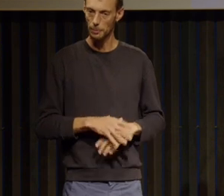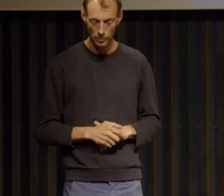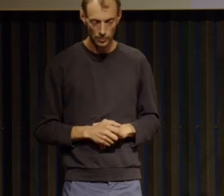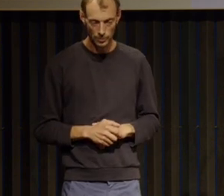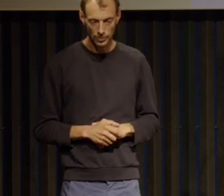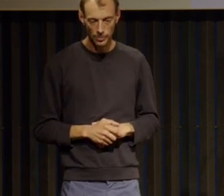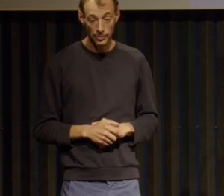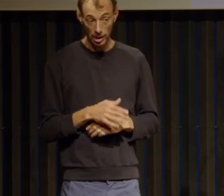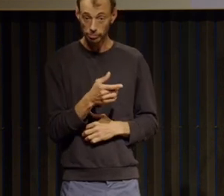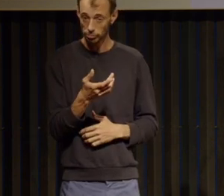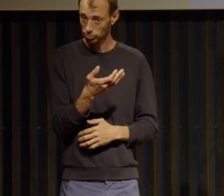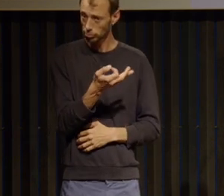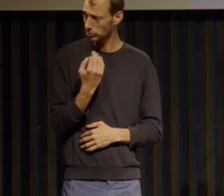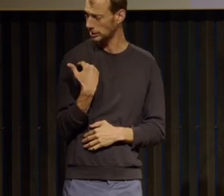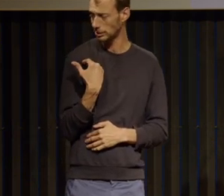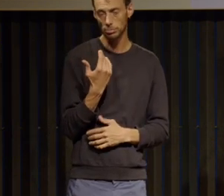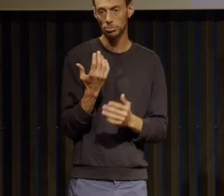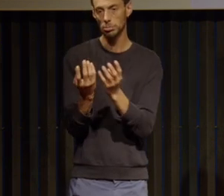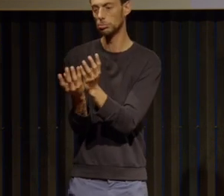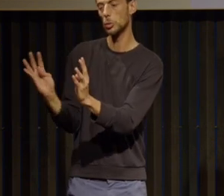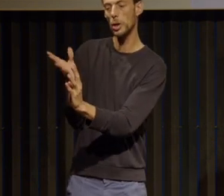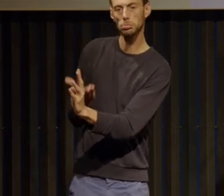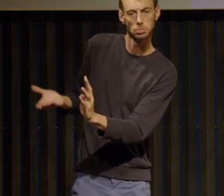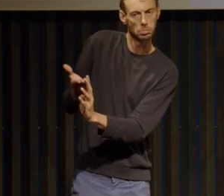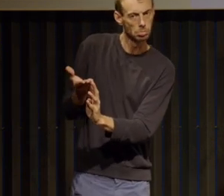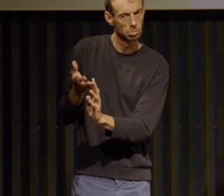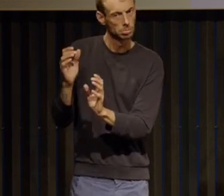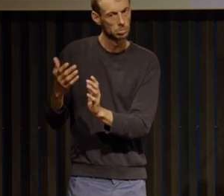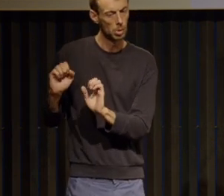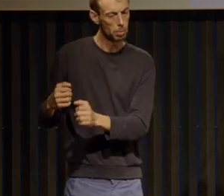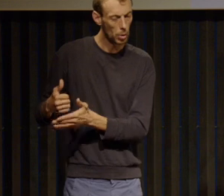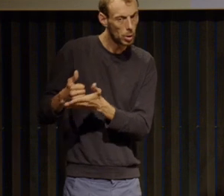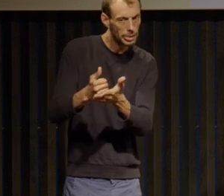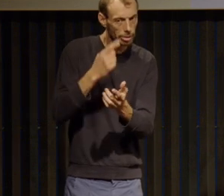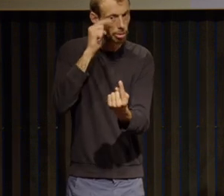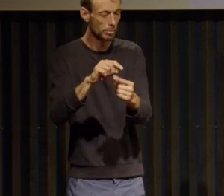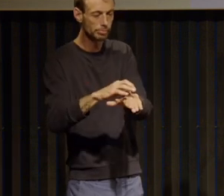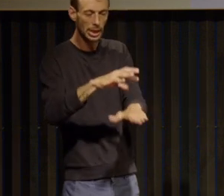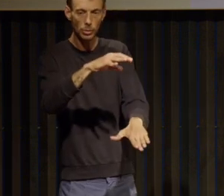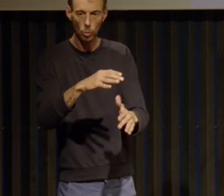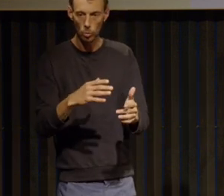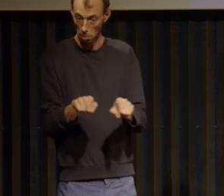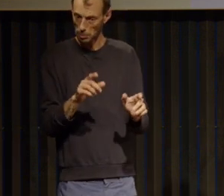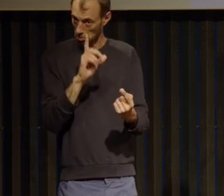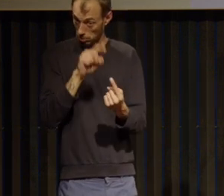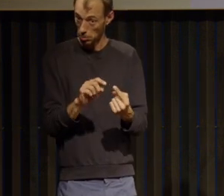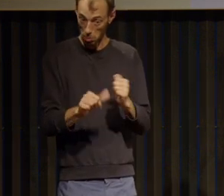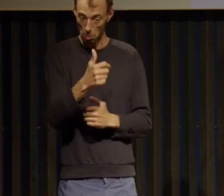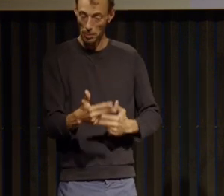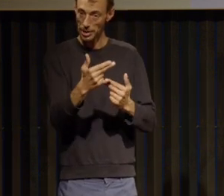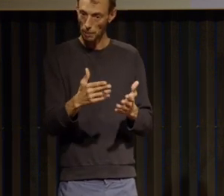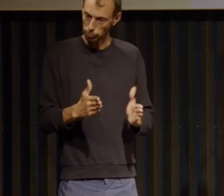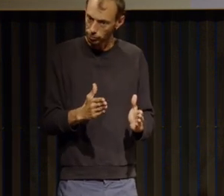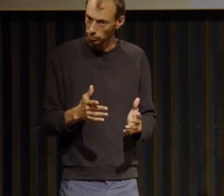jouent un rôle important dans cette guérison dans cette première étape aussi j'imagine puisque